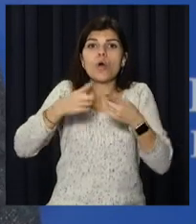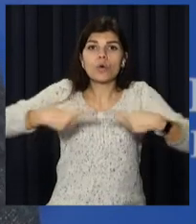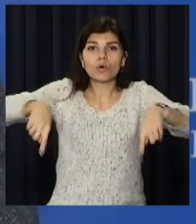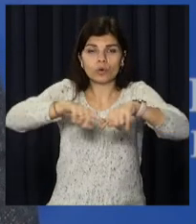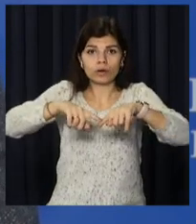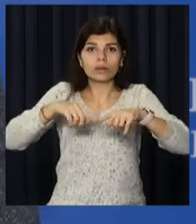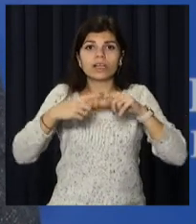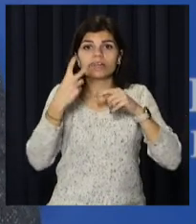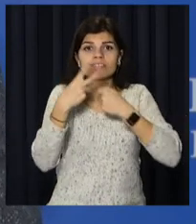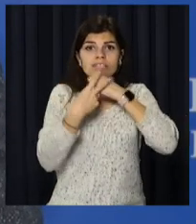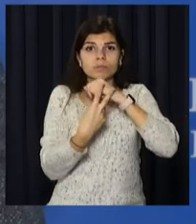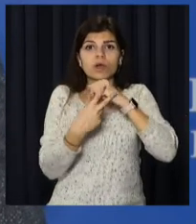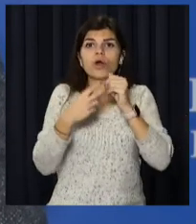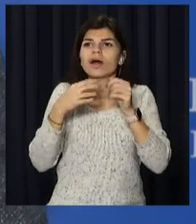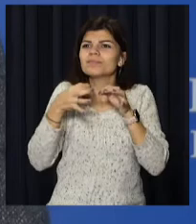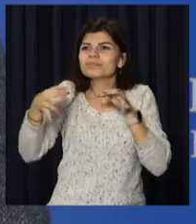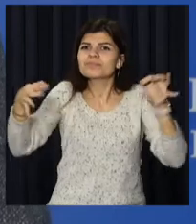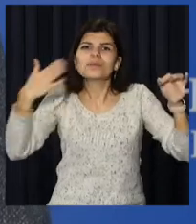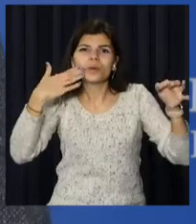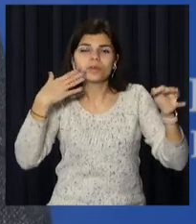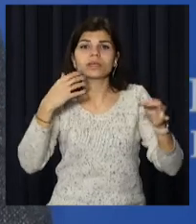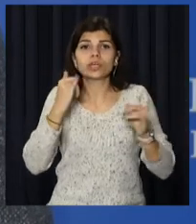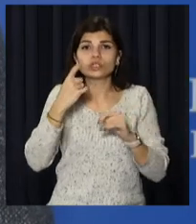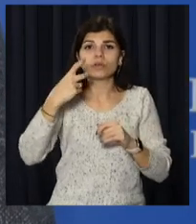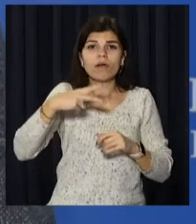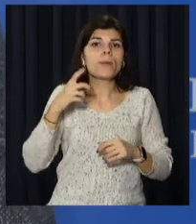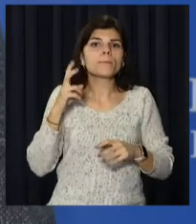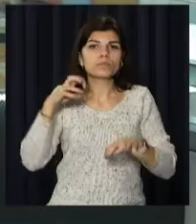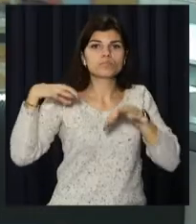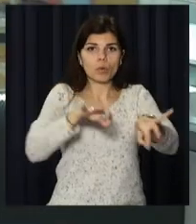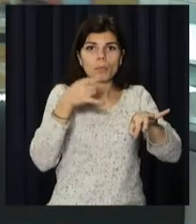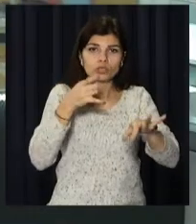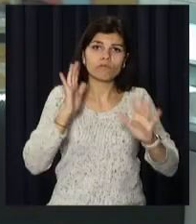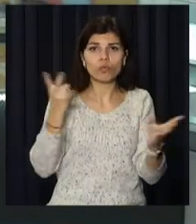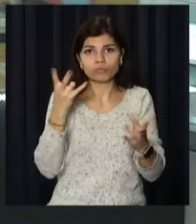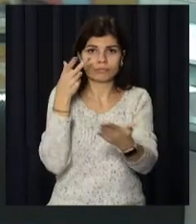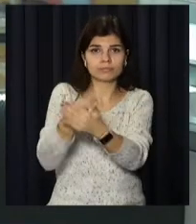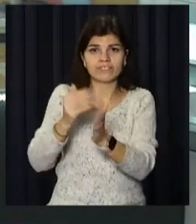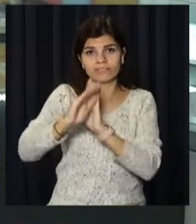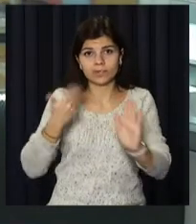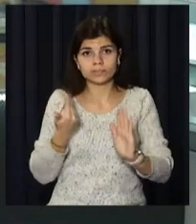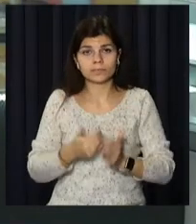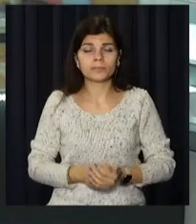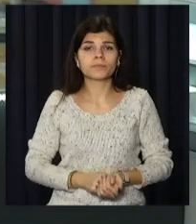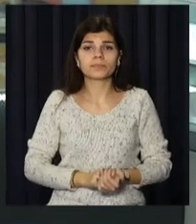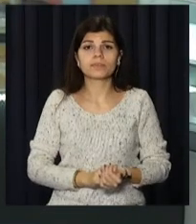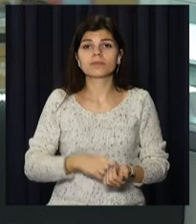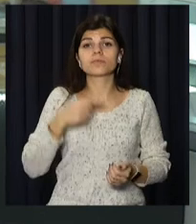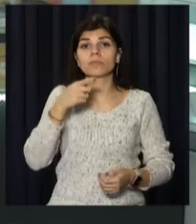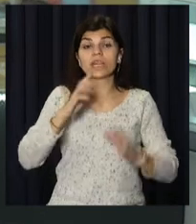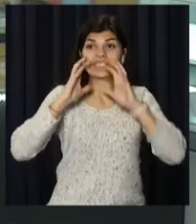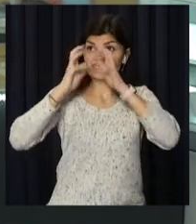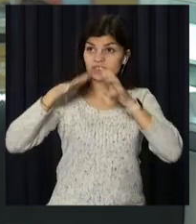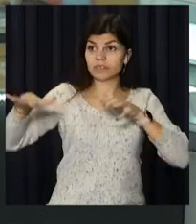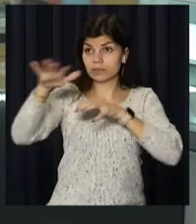217 пунктів щеплення, а також 120 мобільних бригад. Світ наразі ставить кордони проти